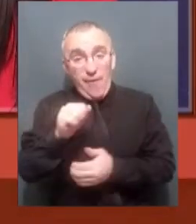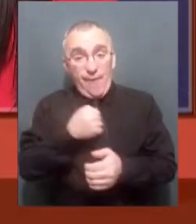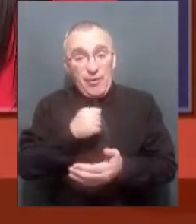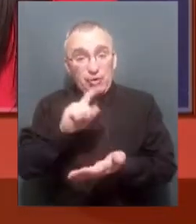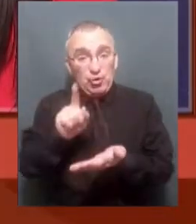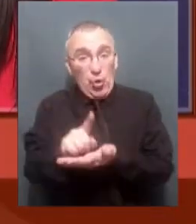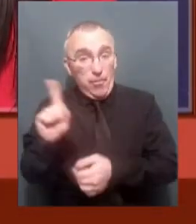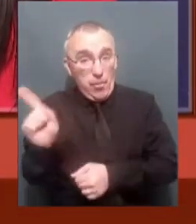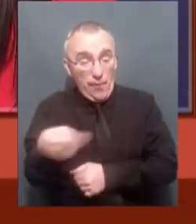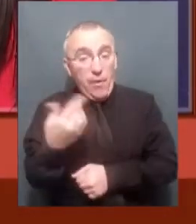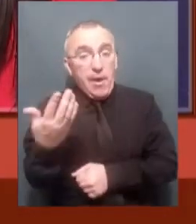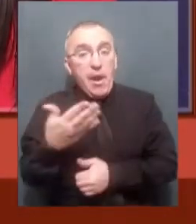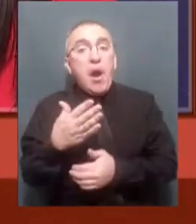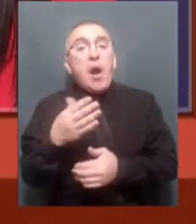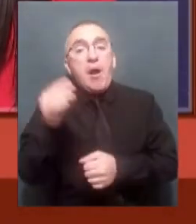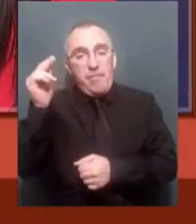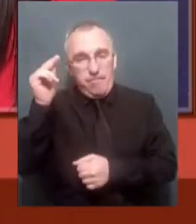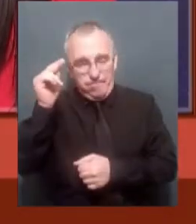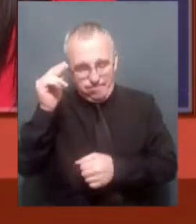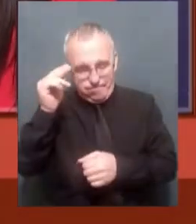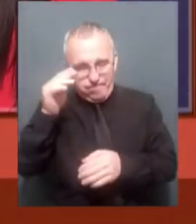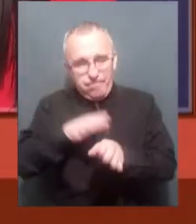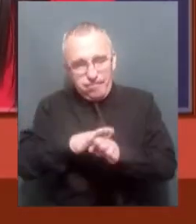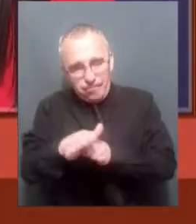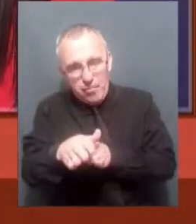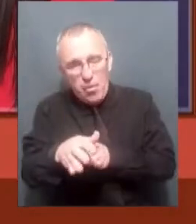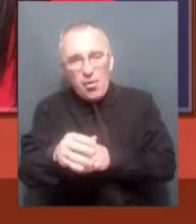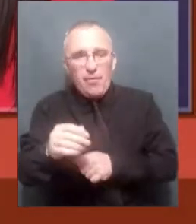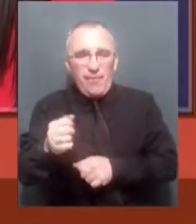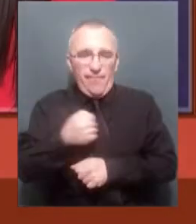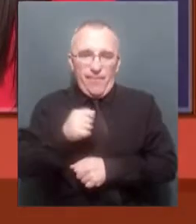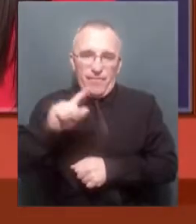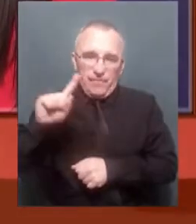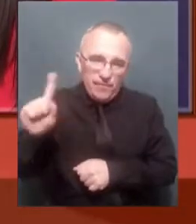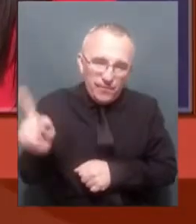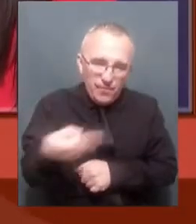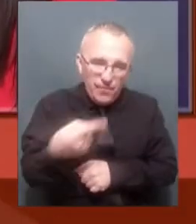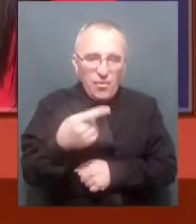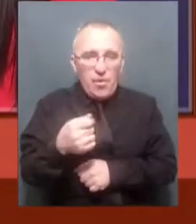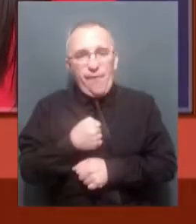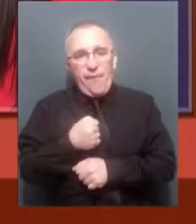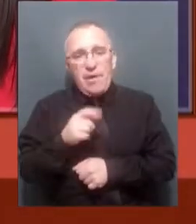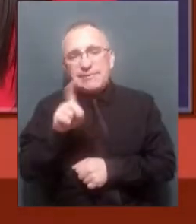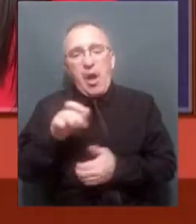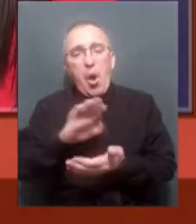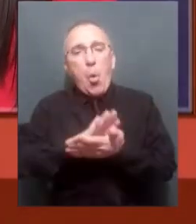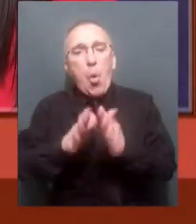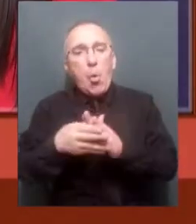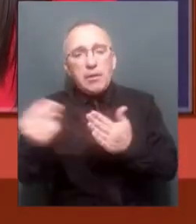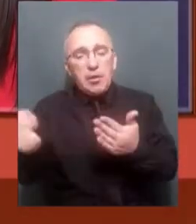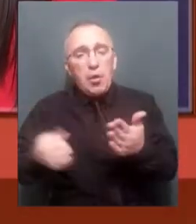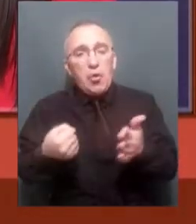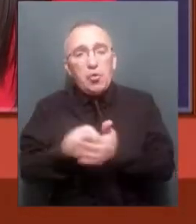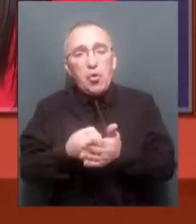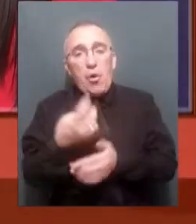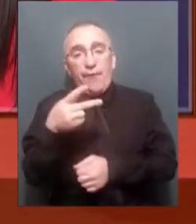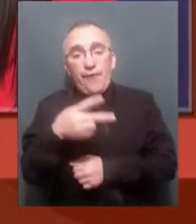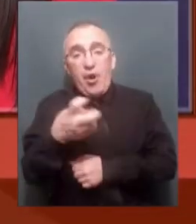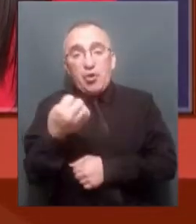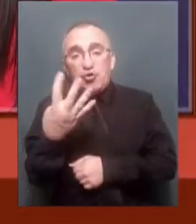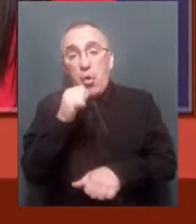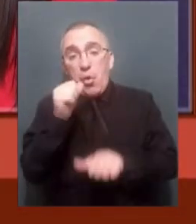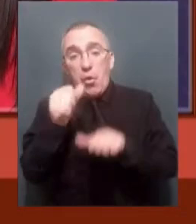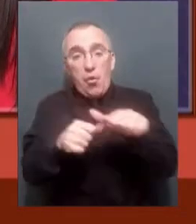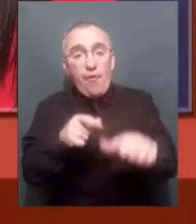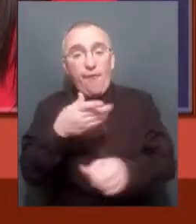які проходили або сроку військового службу, або військового службу за контрактом, але до 2014 року вони